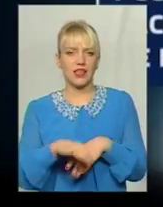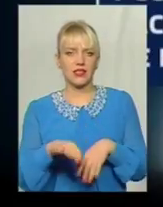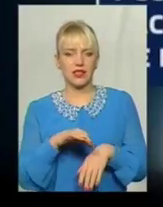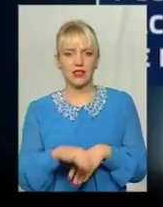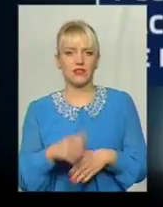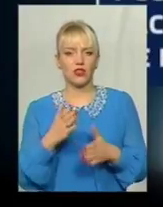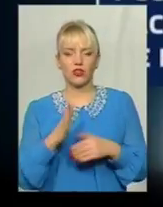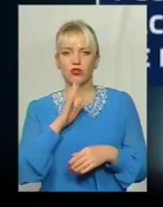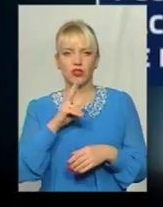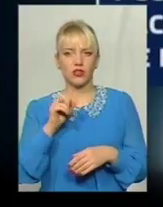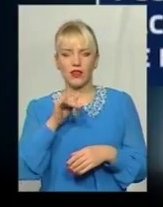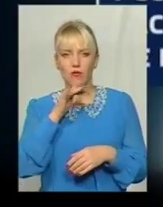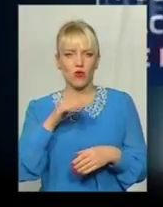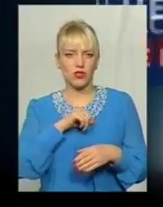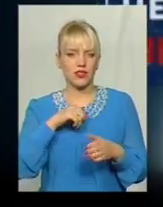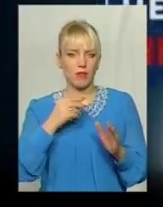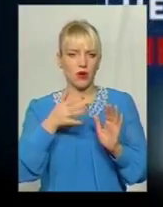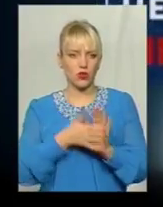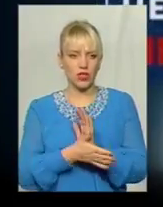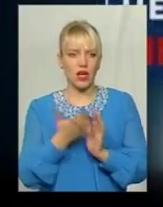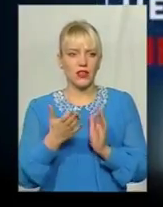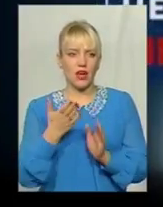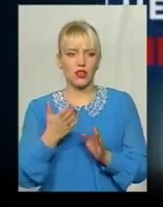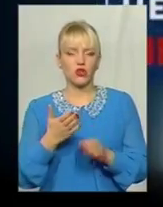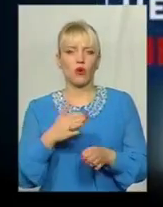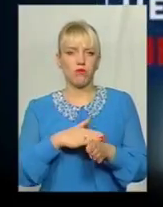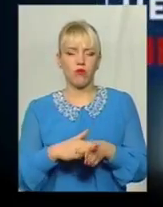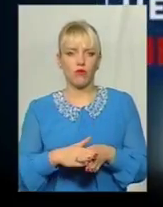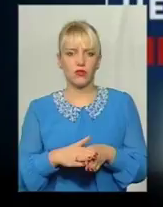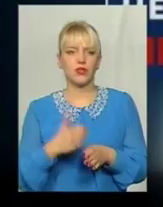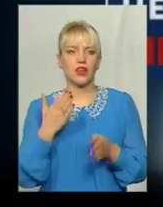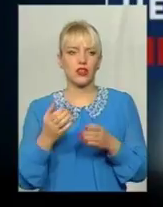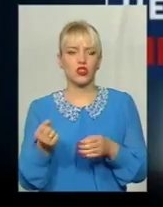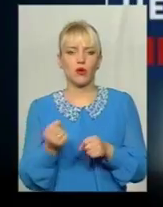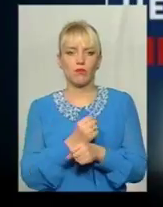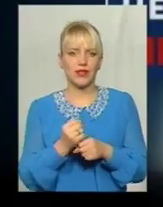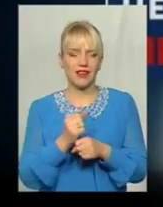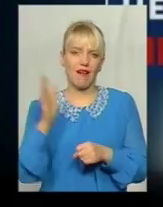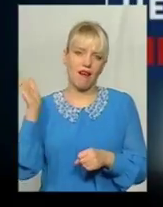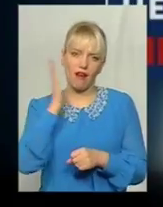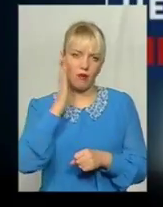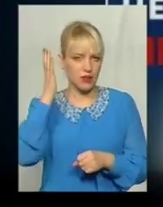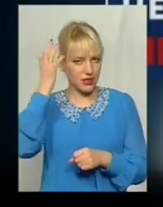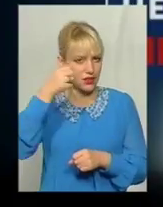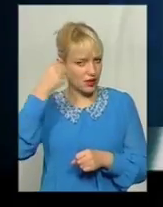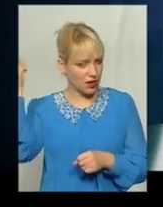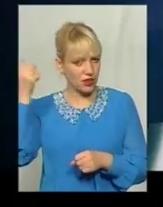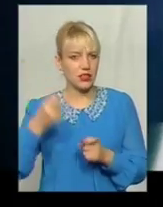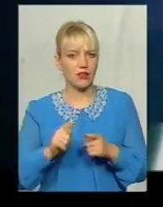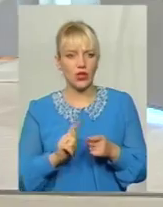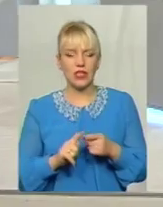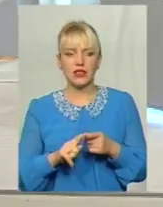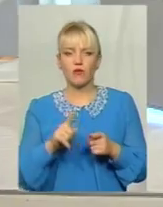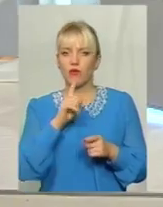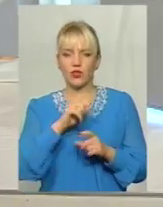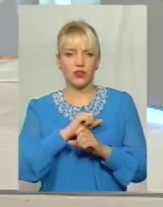не може сама розпоряджатися Якщо повністю виконує, власне, якщо биття, ляпаси, тягнина за волосся, це насильство І мовчати тут ні в